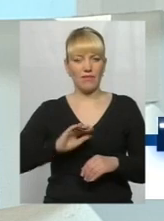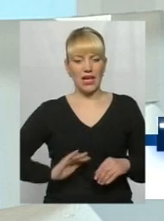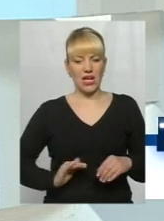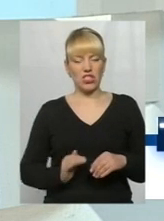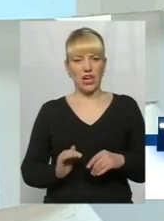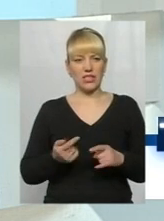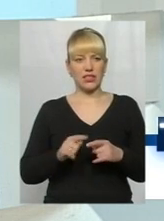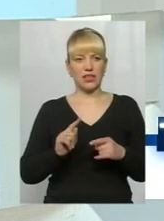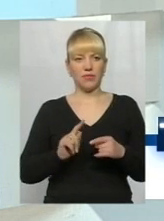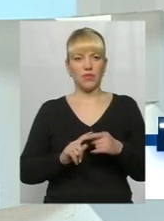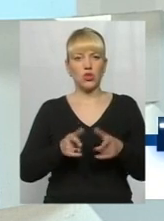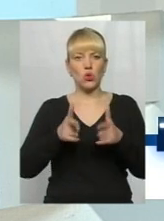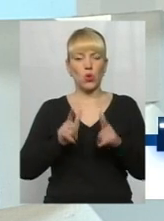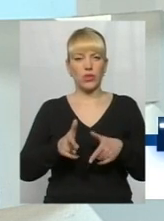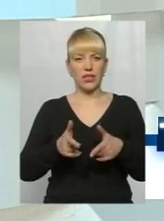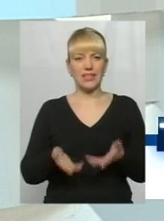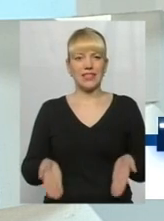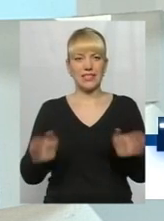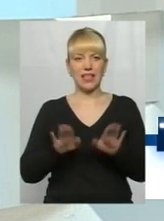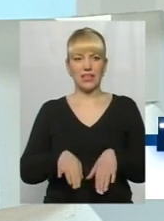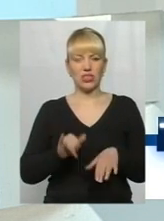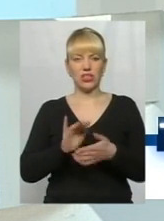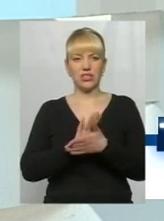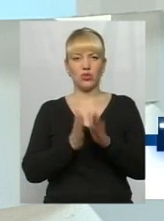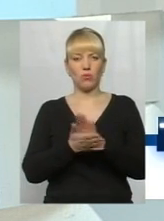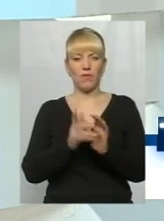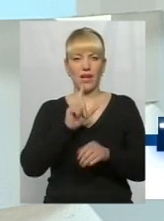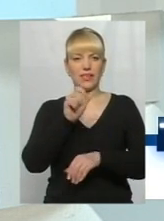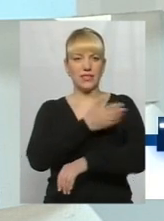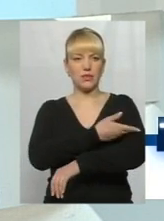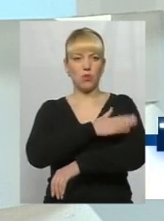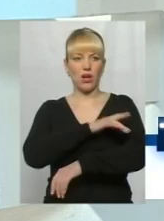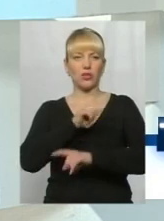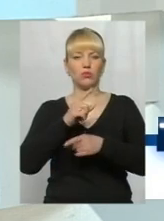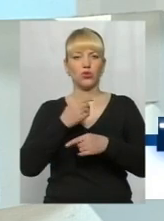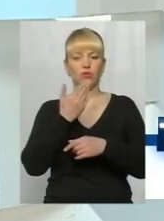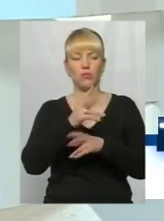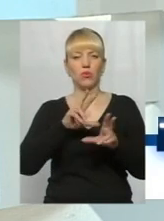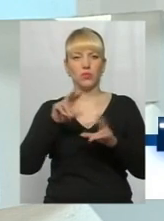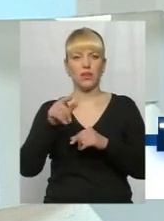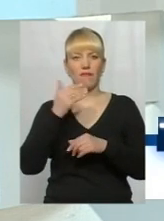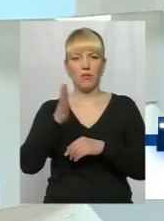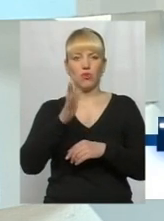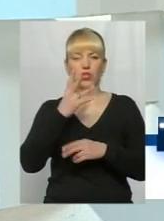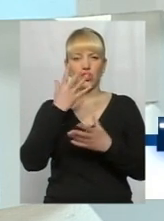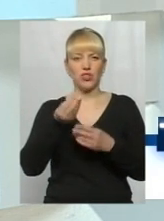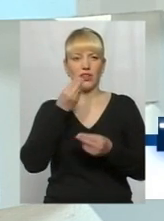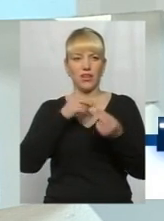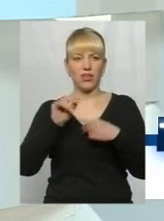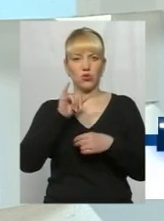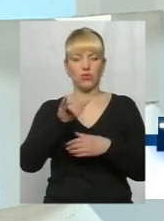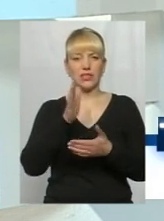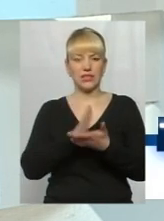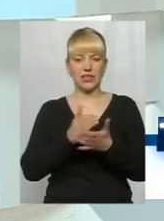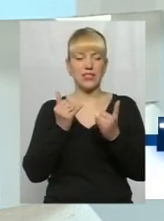руська шляхта, згодилася залишитися і домовлятися з поляками, тому що вони пообіцяли, що вам буде ще краще. Вас і є